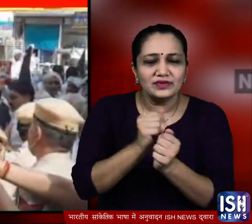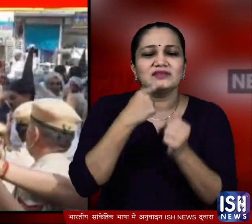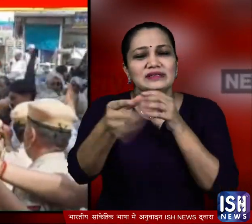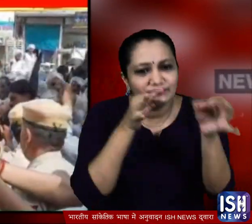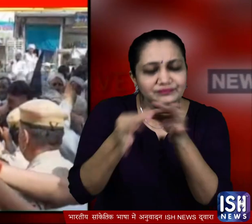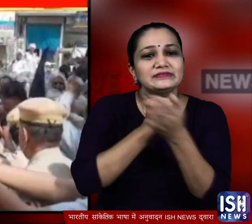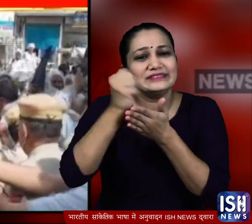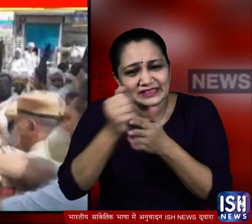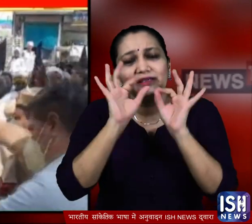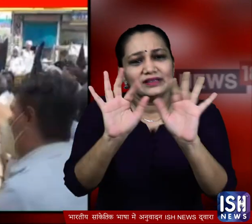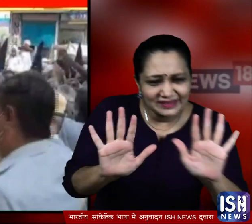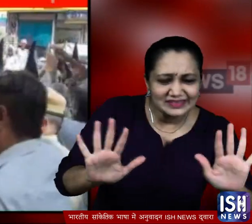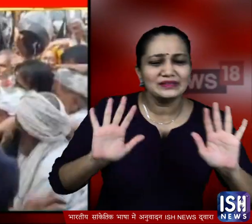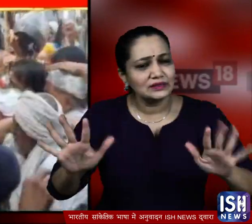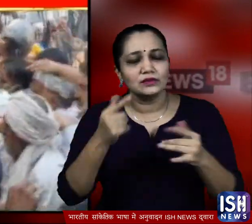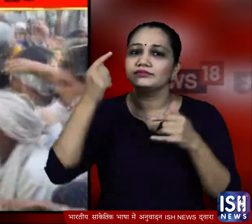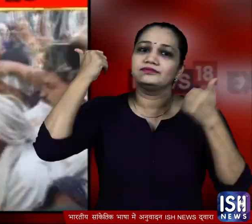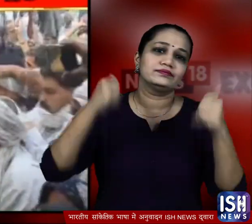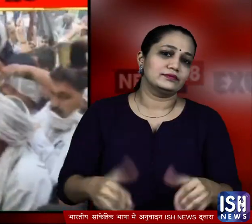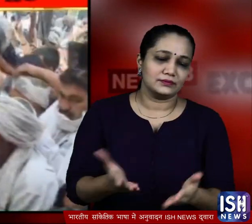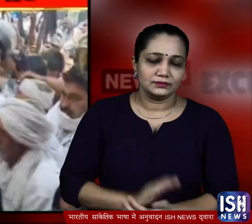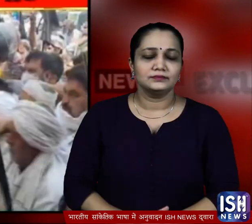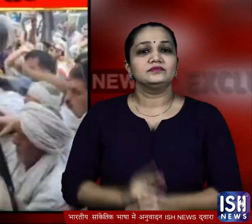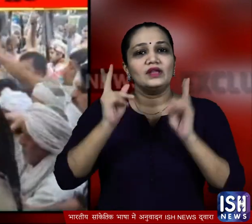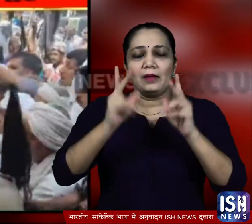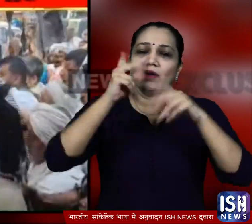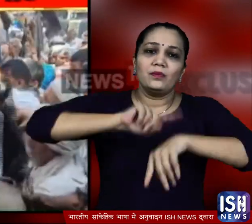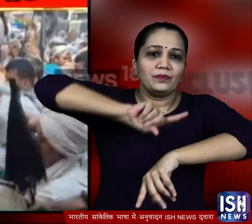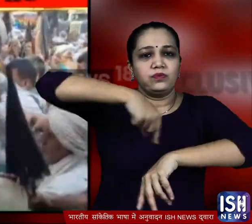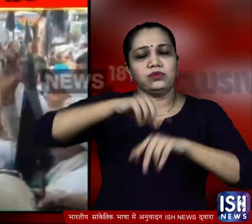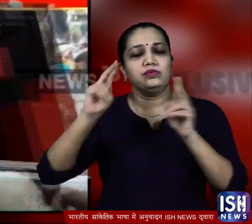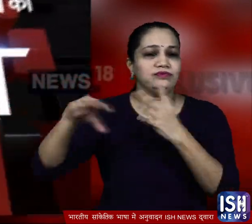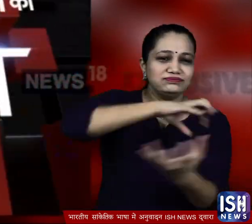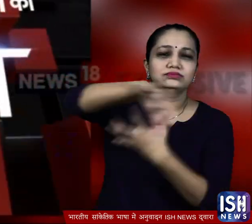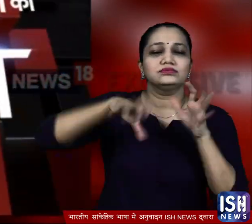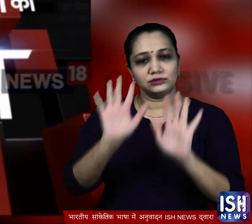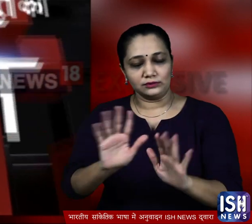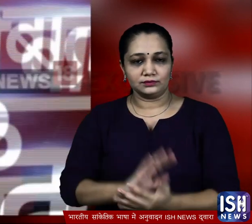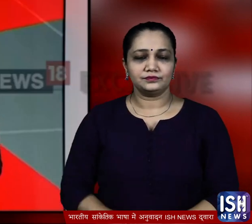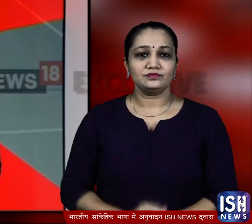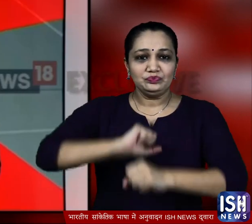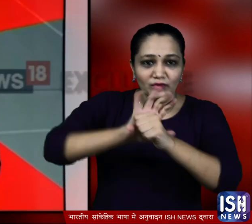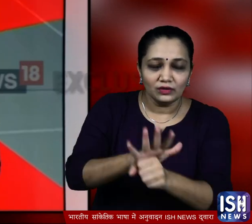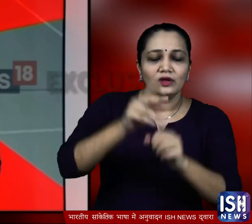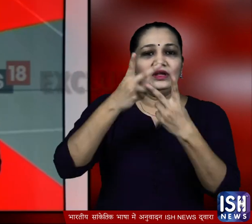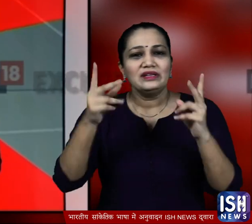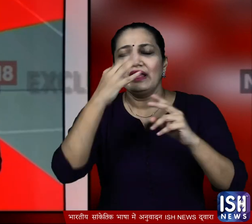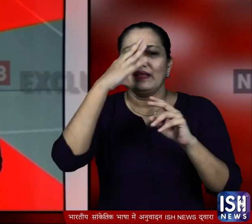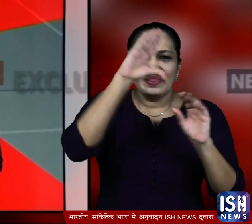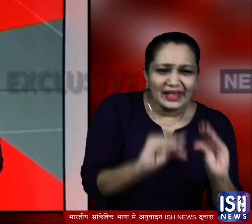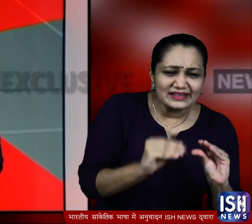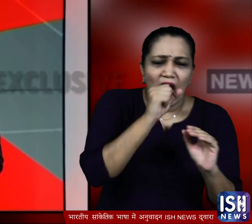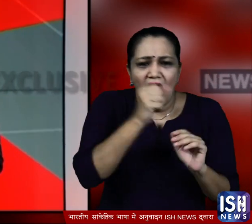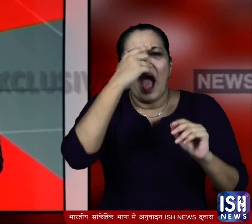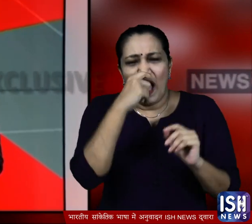वाले किसानों को समझाने की कोशिश करते दिखाए दिए जिसका कोई असर नहीं हुआ और वहाँ पर काफी देर तक अफरा तफरी मची रही कुरोना के हलके और